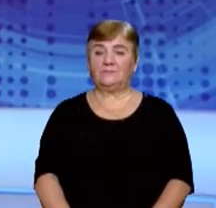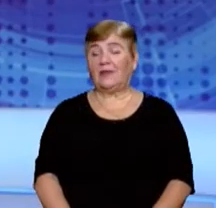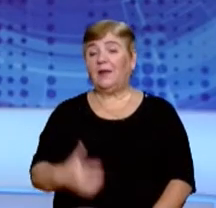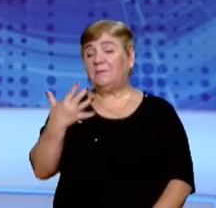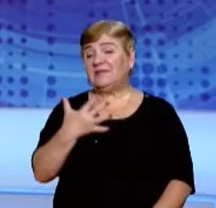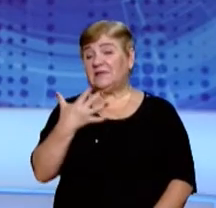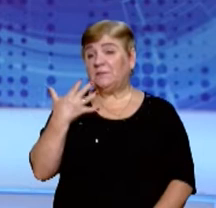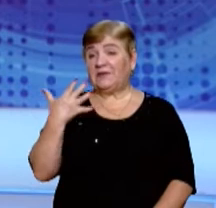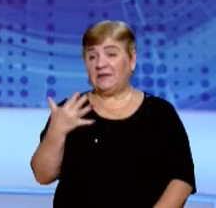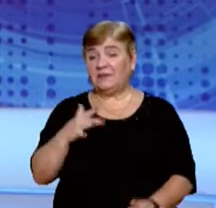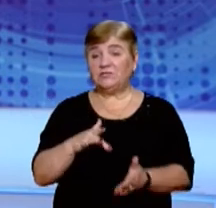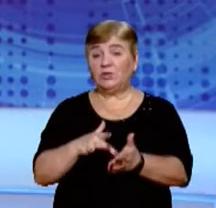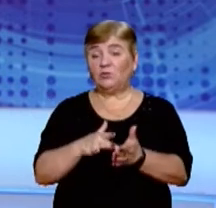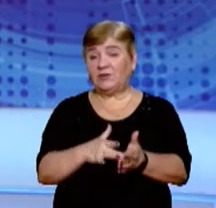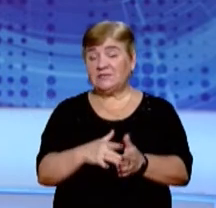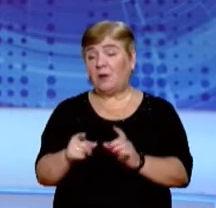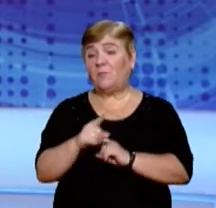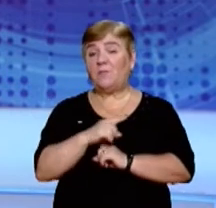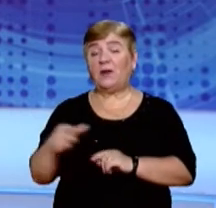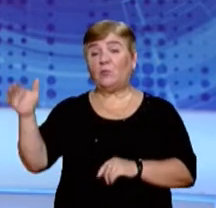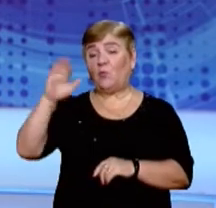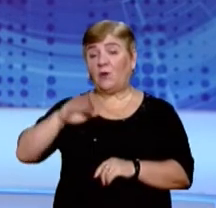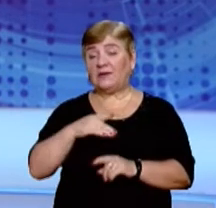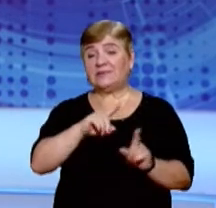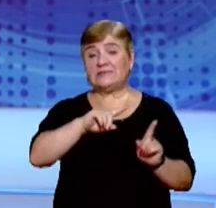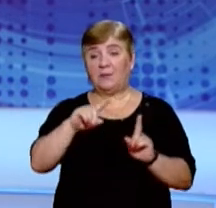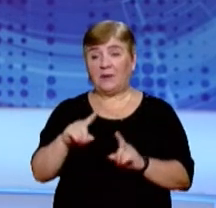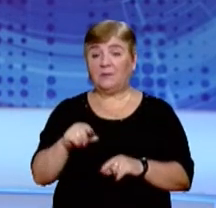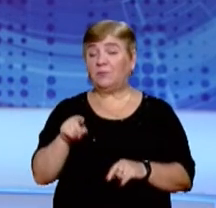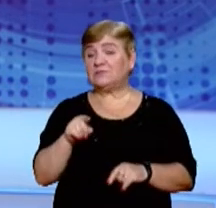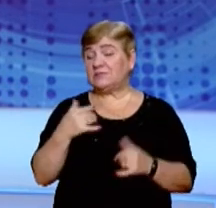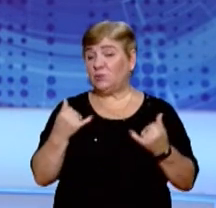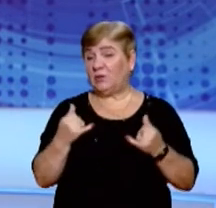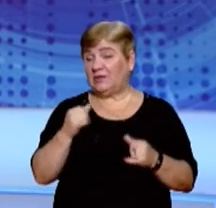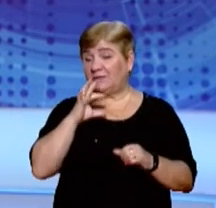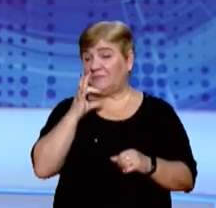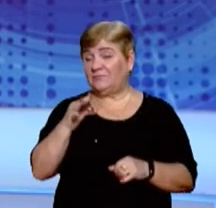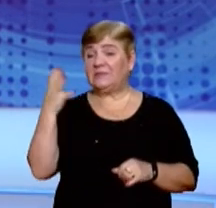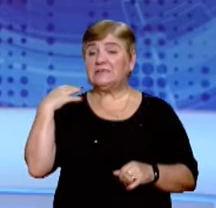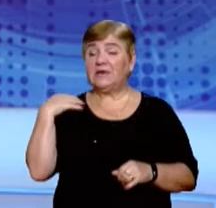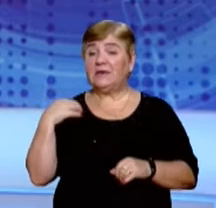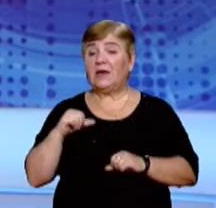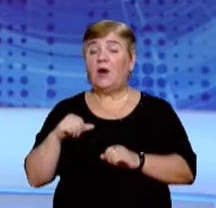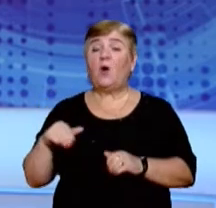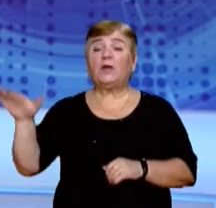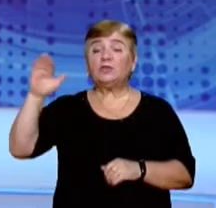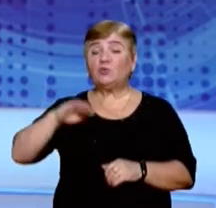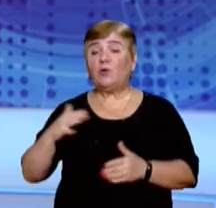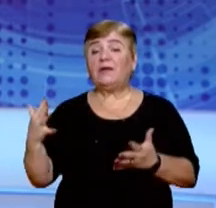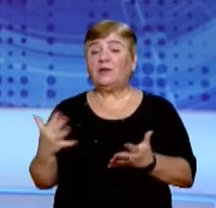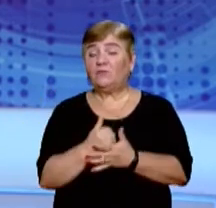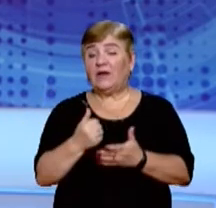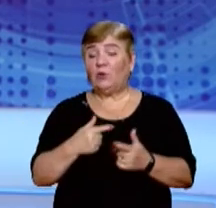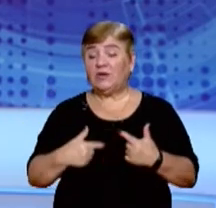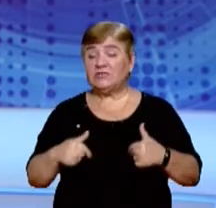55-річний турист з Києва помер в горах на Закарпатті. Про це сьогодні розповів заступник начальника гірської пошуково-рятувальної